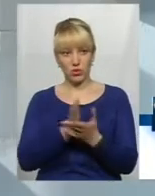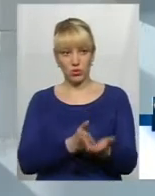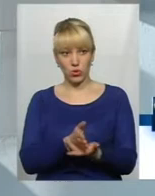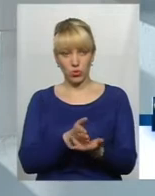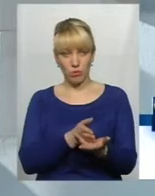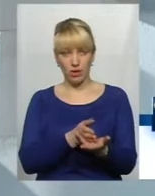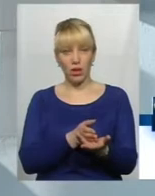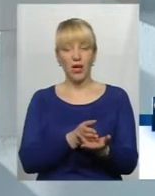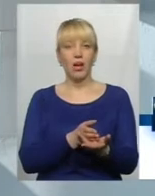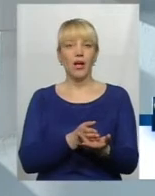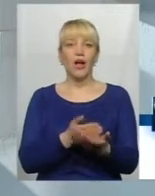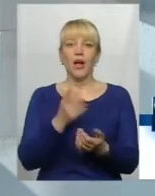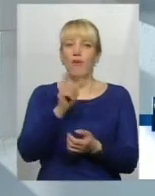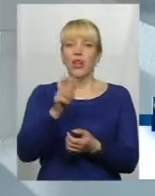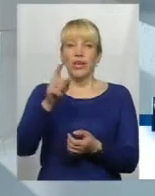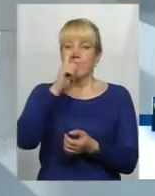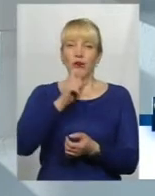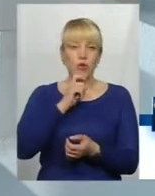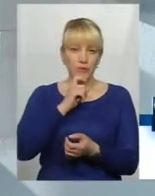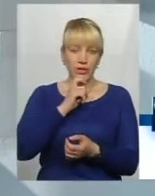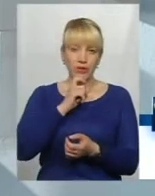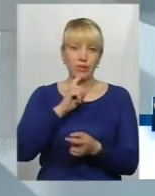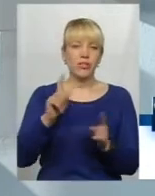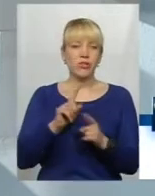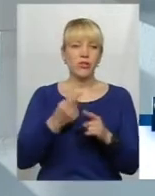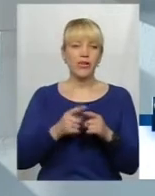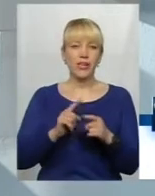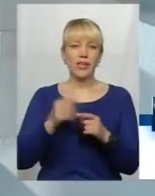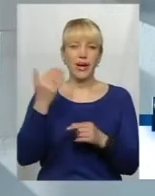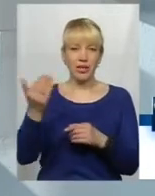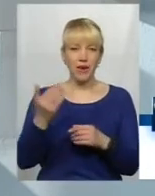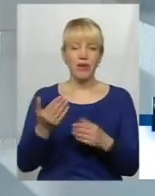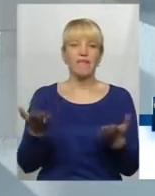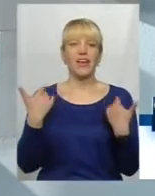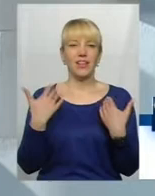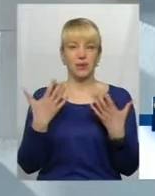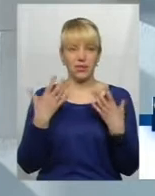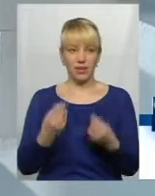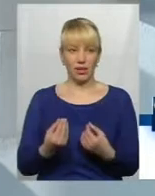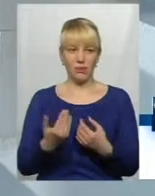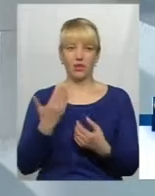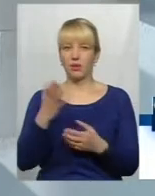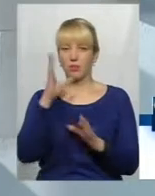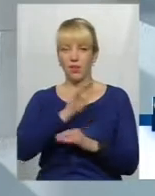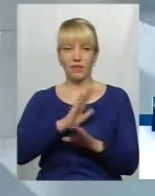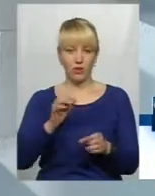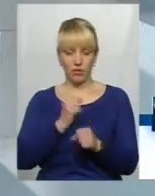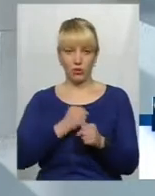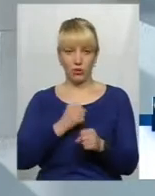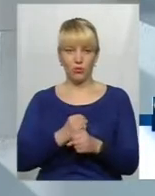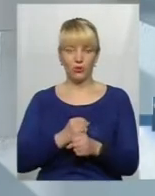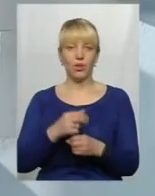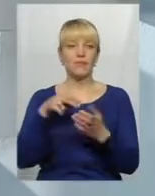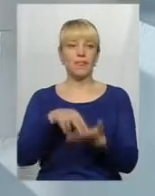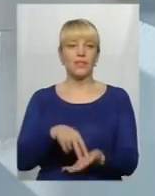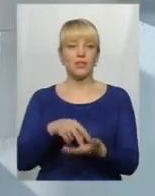скажімо, не розуміють, що за їхніми вихідними, за їхній неефективною роботою, як саме, стоїть